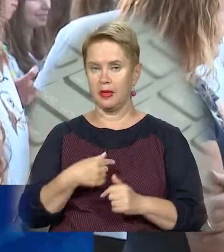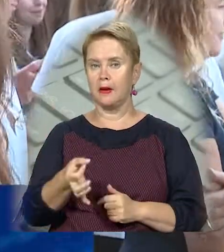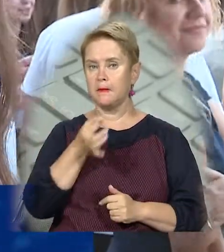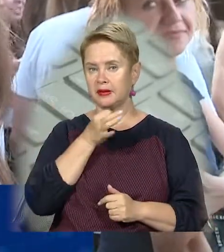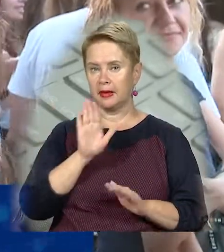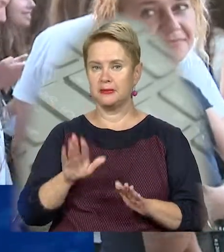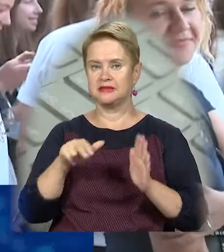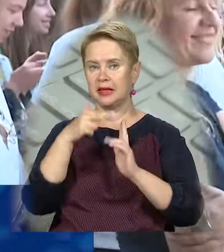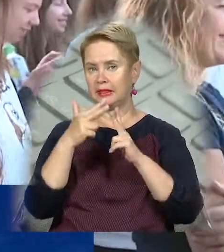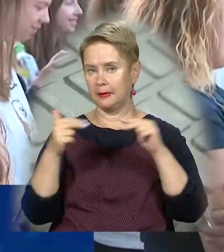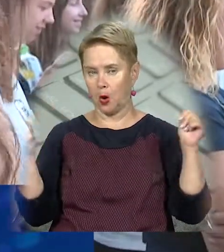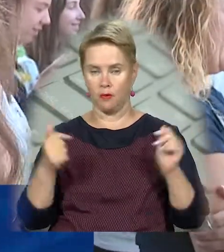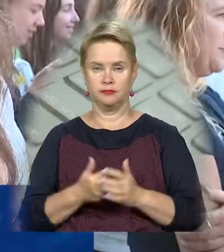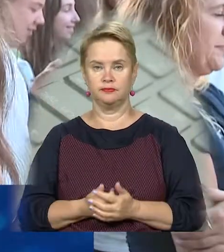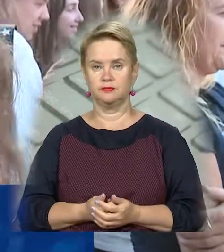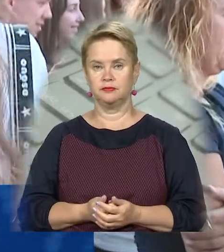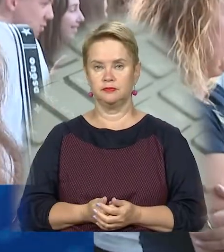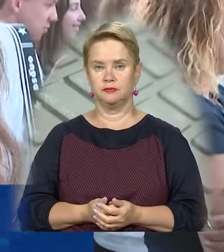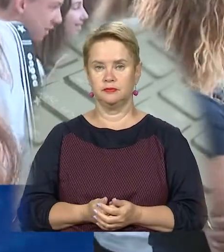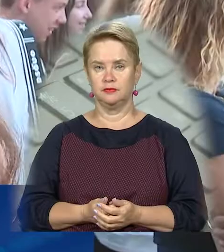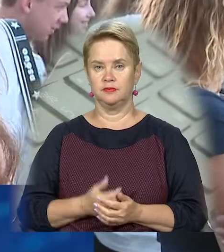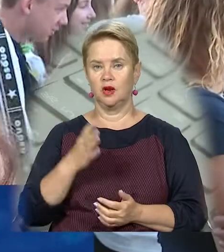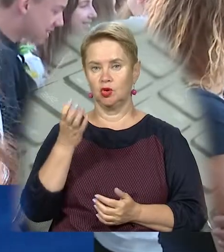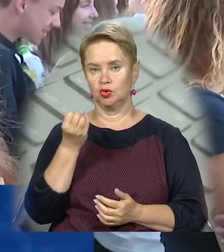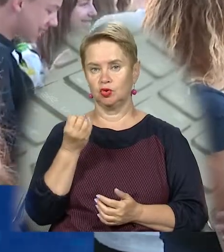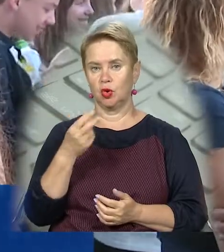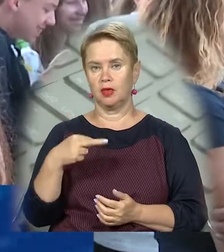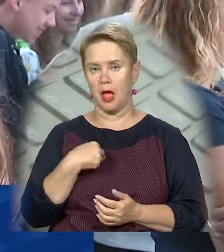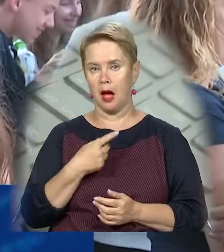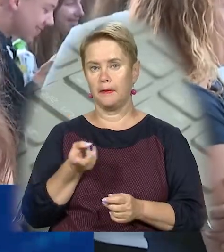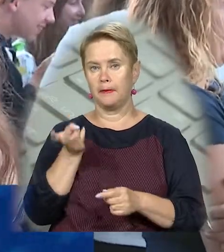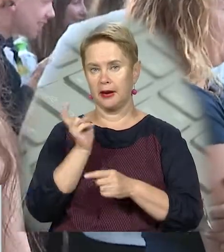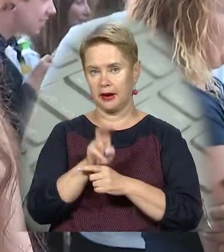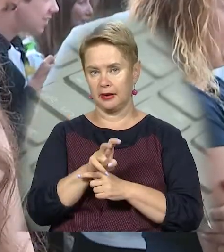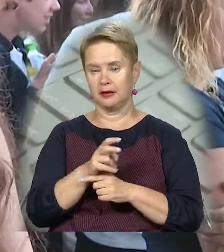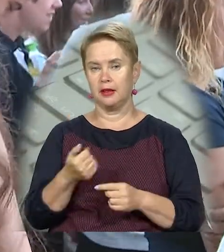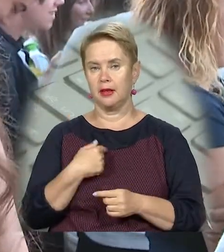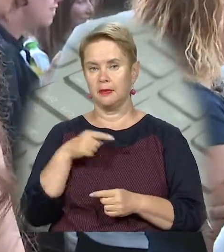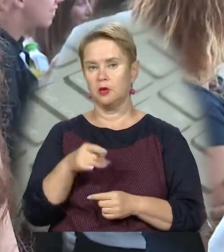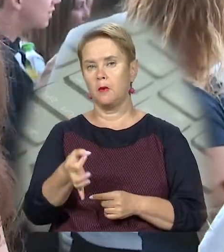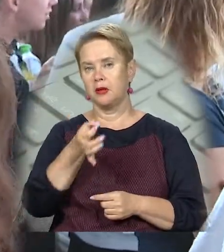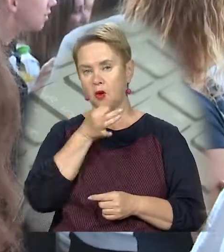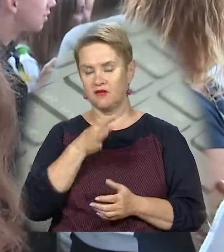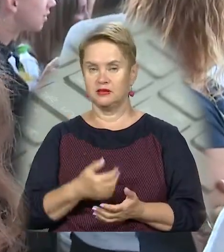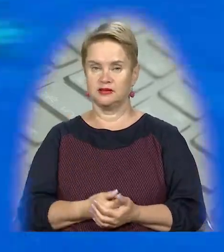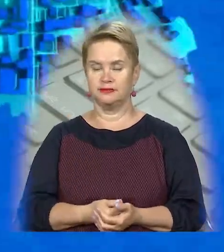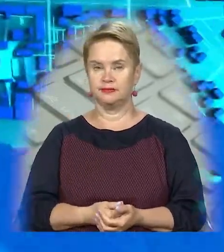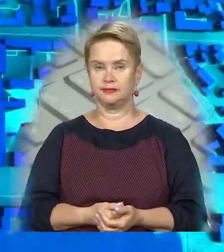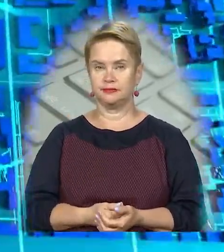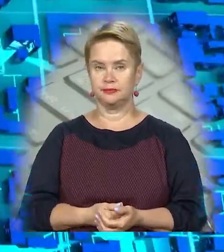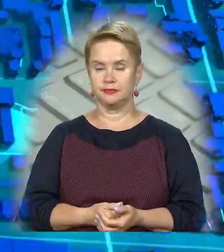подобається місто Дніпро, і ще я приходила на цей факультет, і мені тут сподобалося.